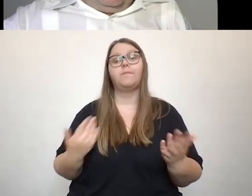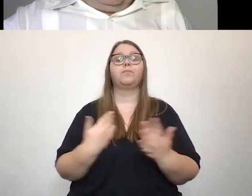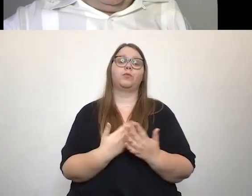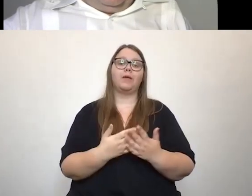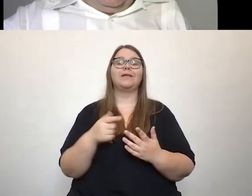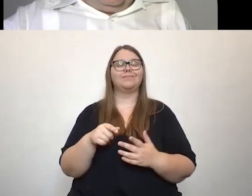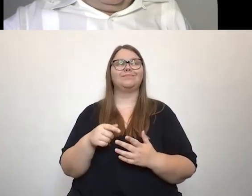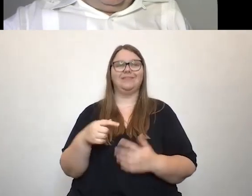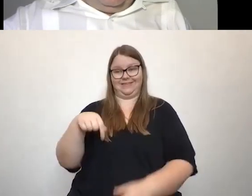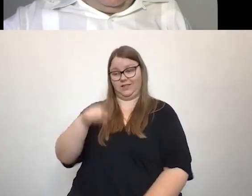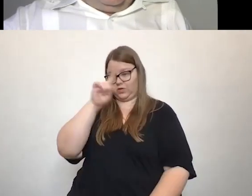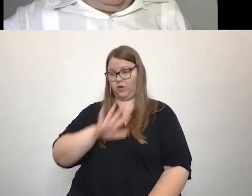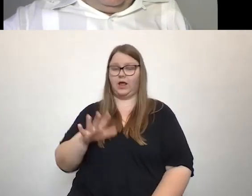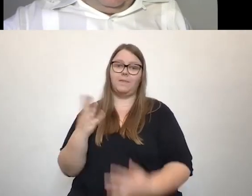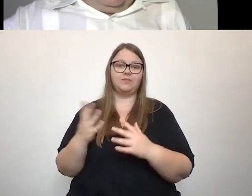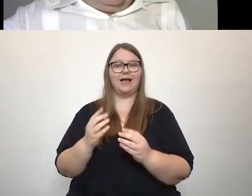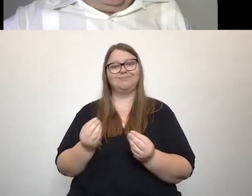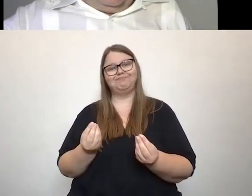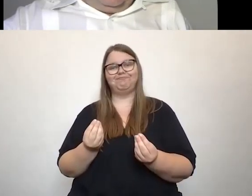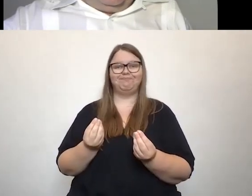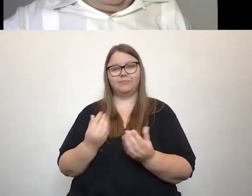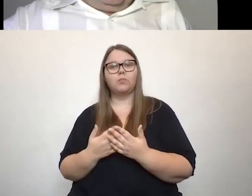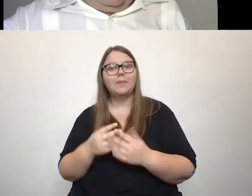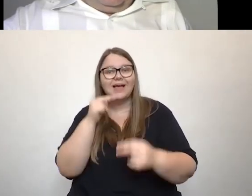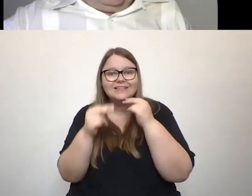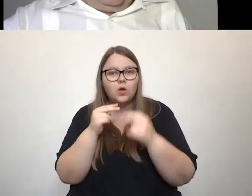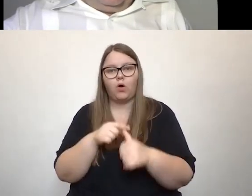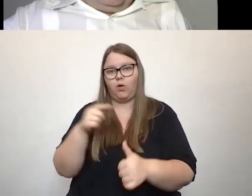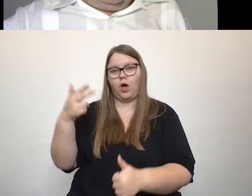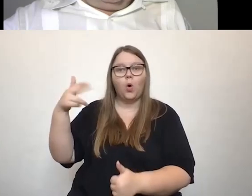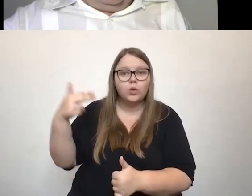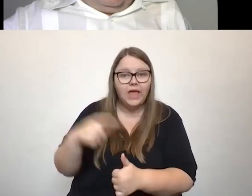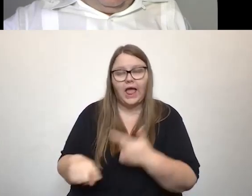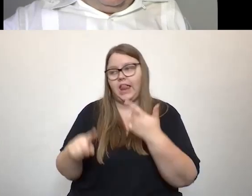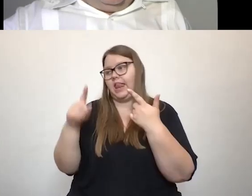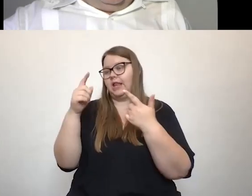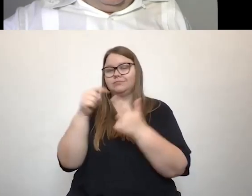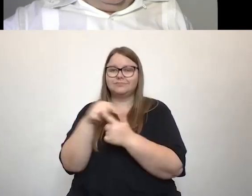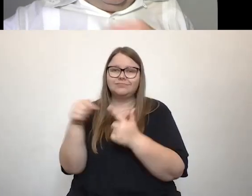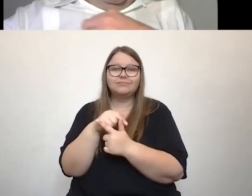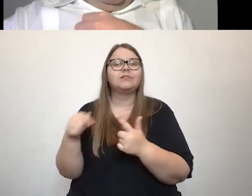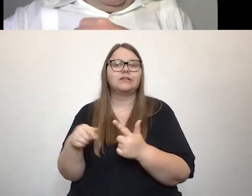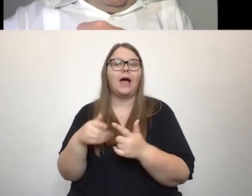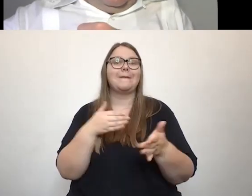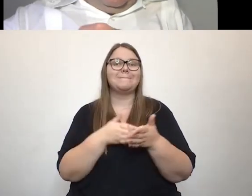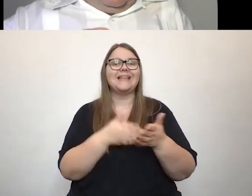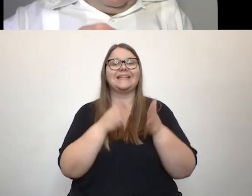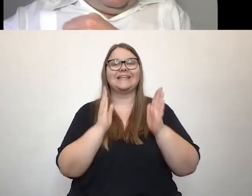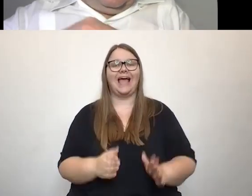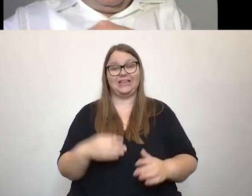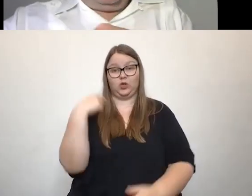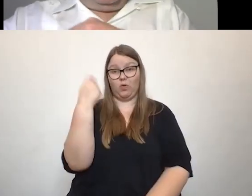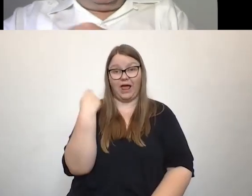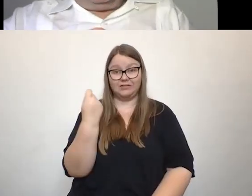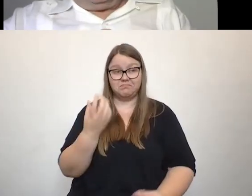uns noch nicht eben so optimal ist, wie zum Beispiel Restaurants, Hotels, ja, wo dann eben doch mal eine behindertengerechte Toilette eben auch verfügbar ist,